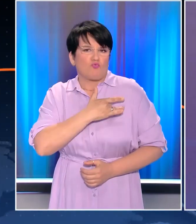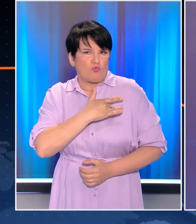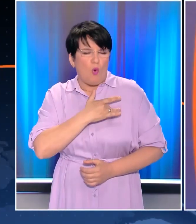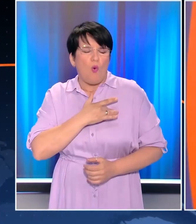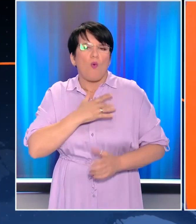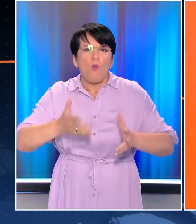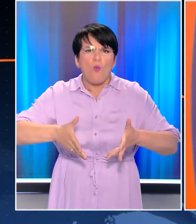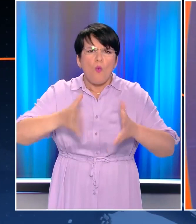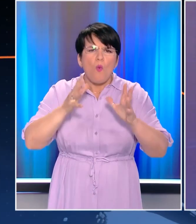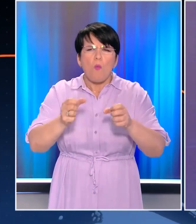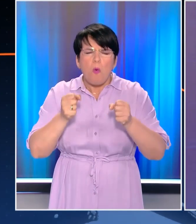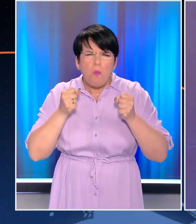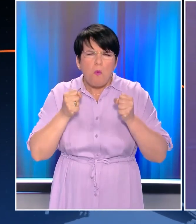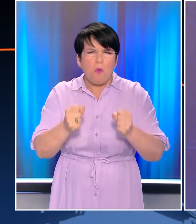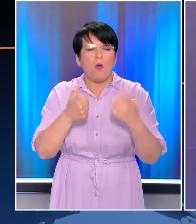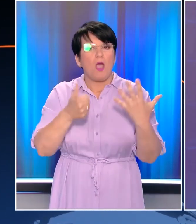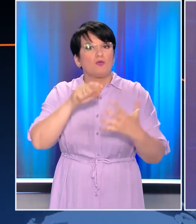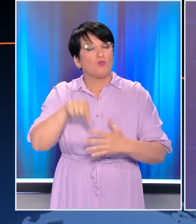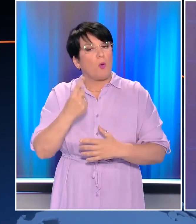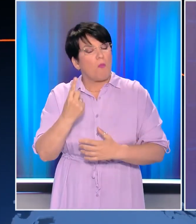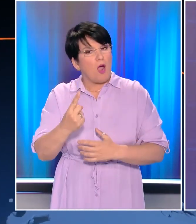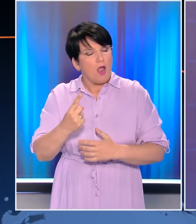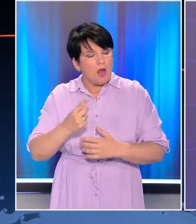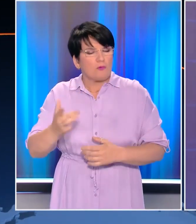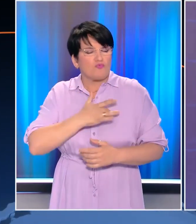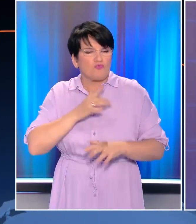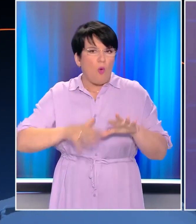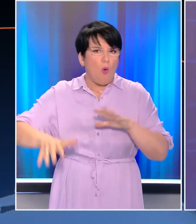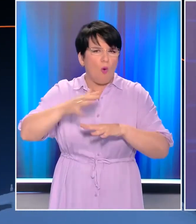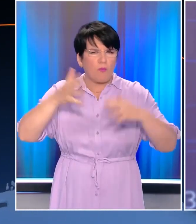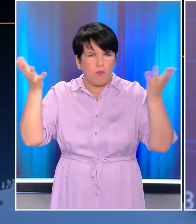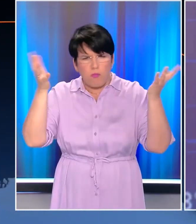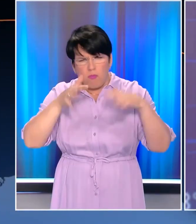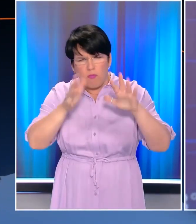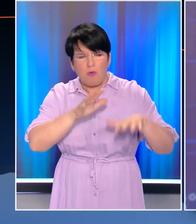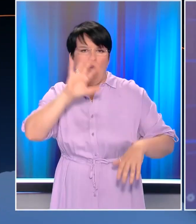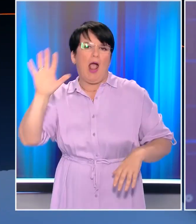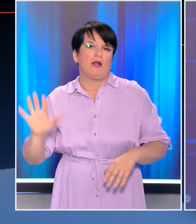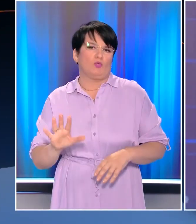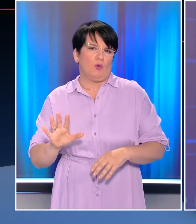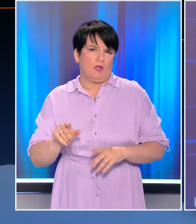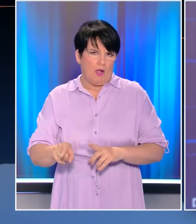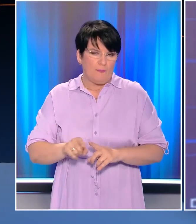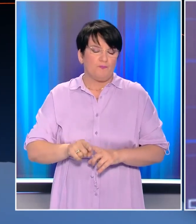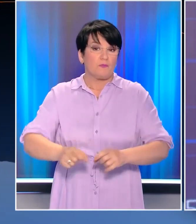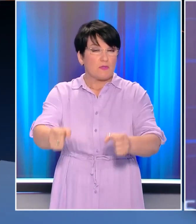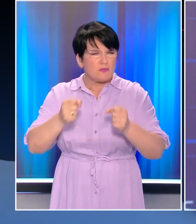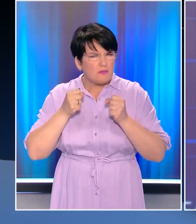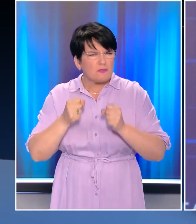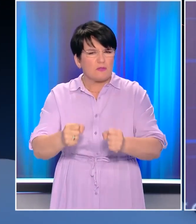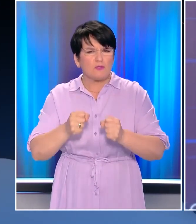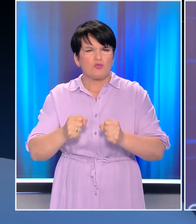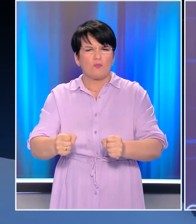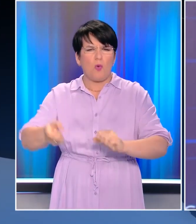σκοτώθηκαν από το σεισμό μεγέθους 6,1 ρίχτερ που συγκλώνησε τα μεσάνυχτα τα ανατολικά της χώρας. Ο ισχυρός σεισμός